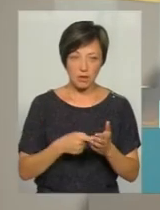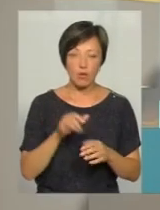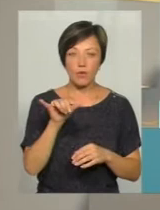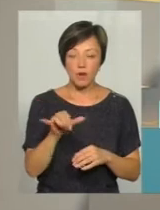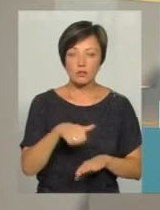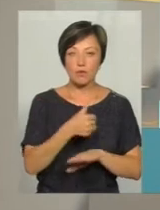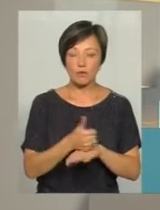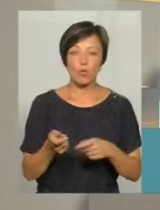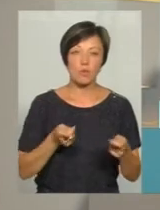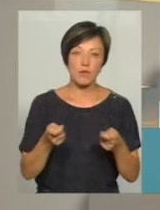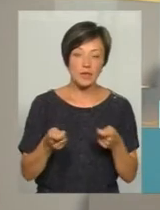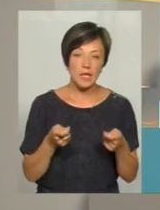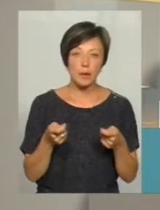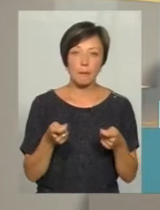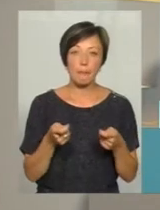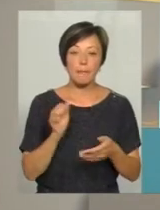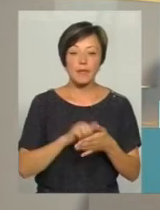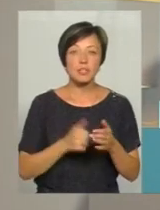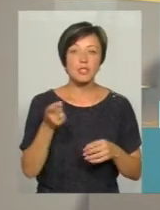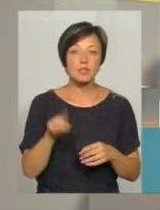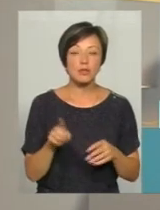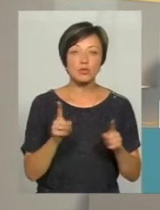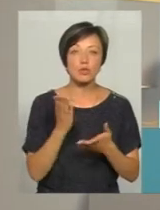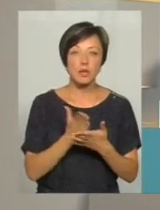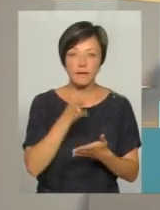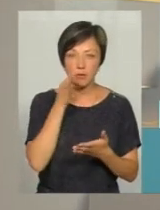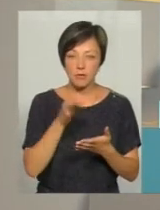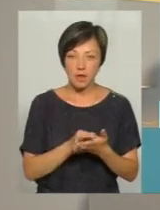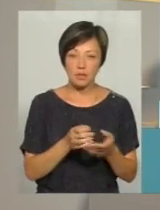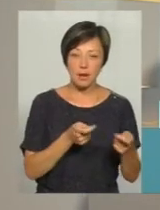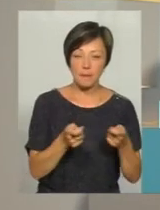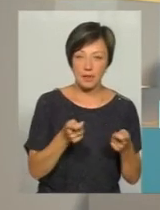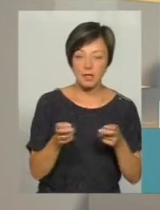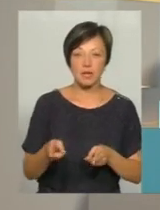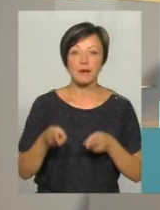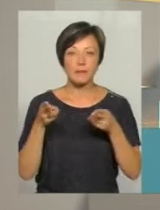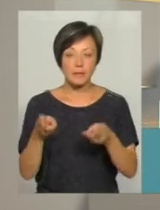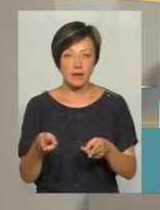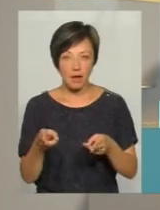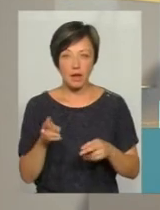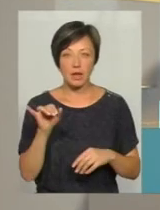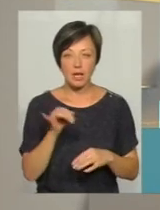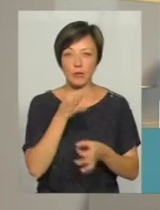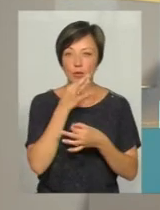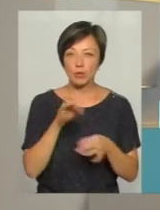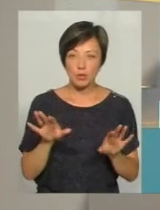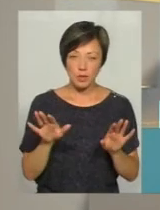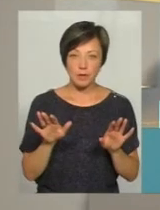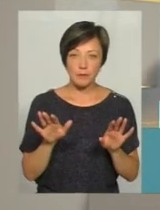увази в головному управлінні через те, що є відповідальність адміністративна і кримінальна, і будь-яке